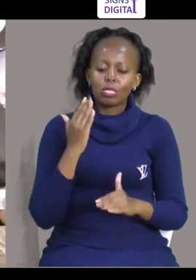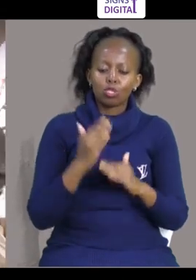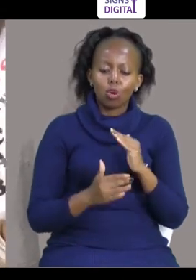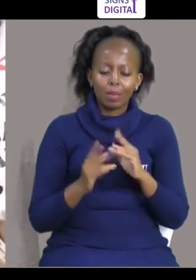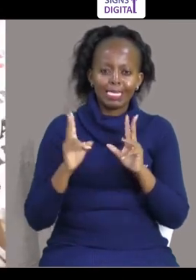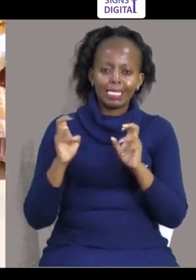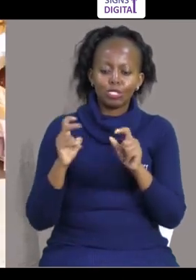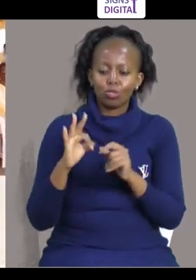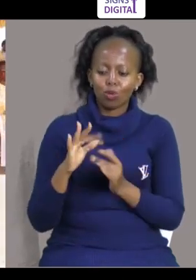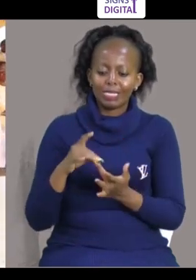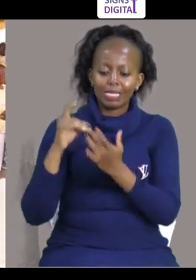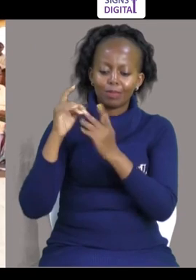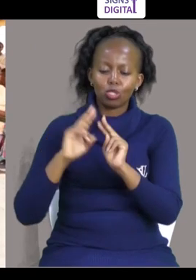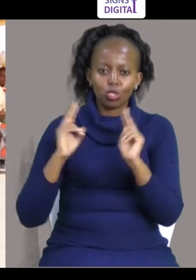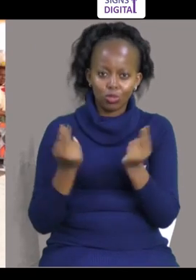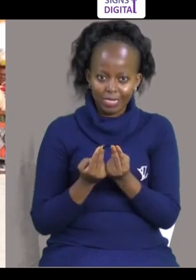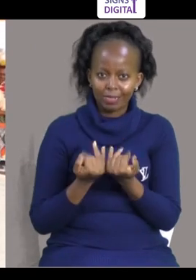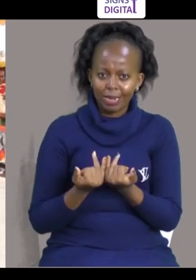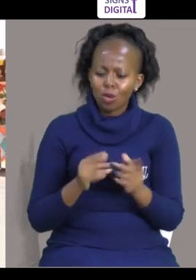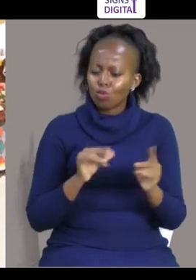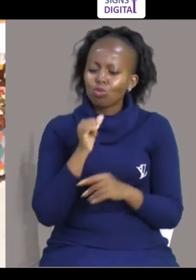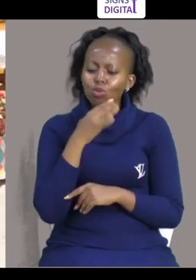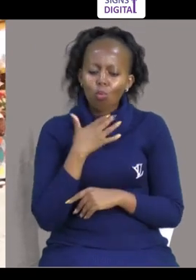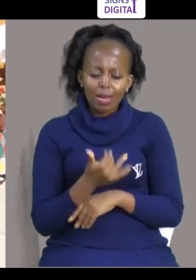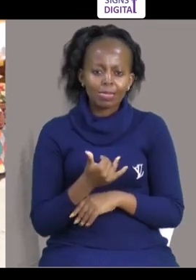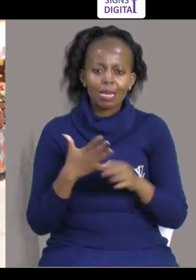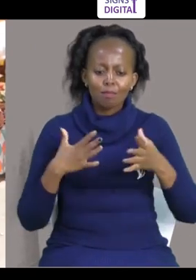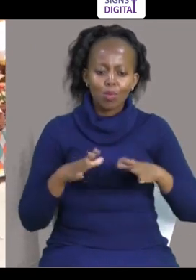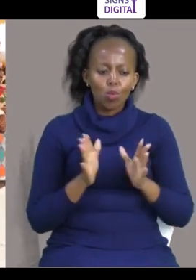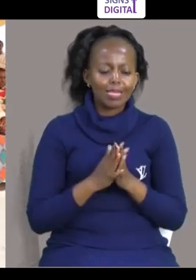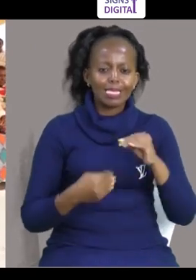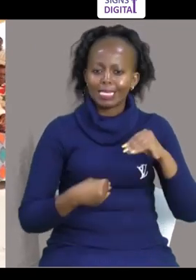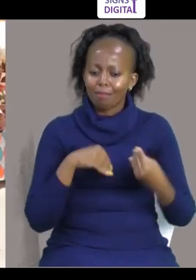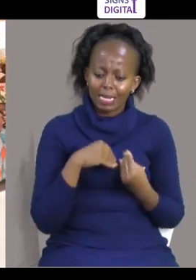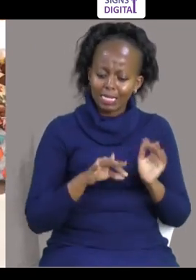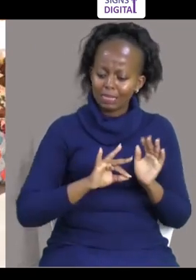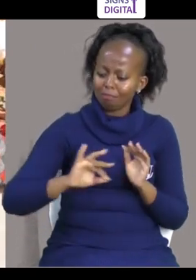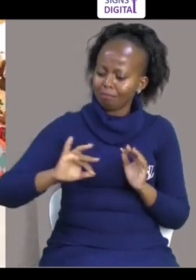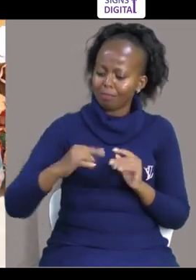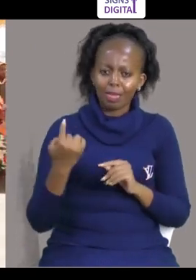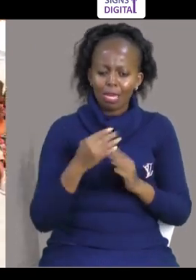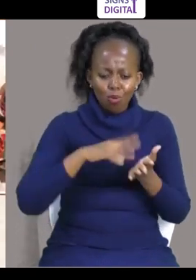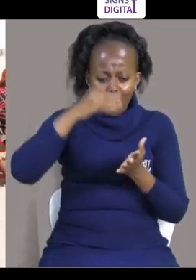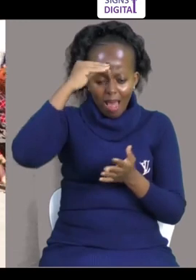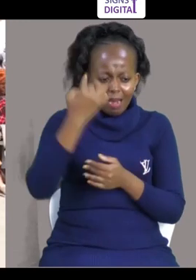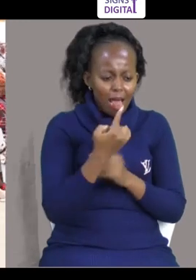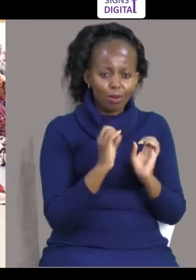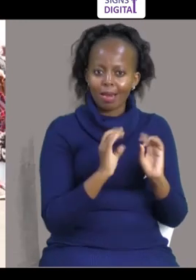tumetoka Iyo mabu ya Special unit Hatutaki watu wakone